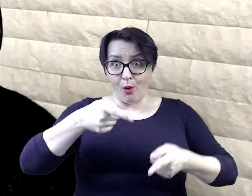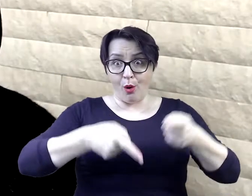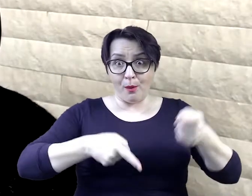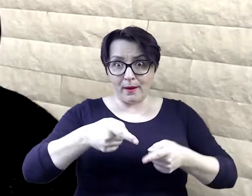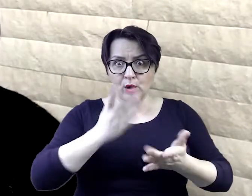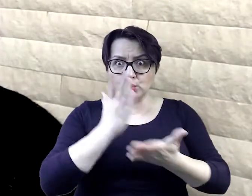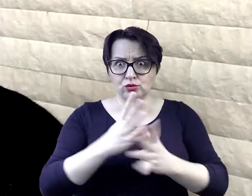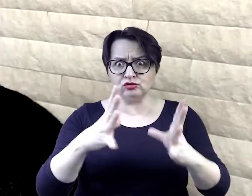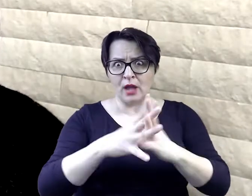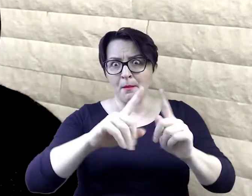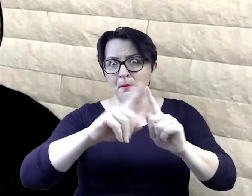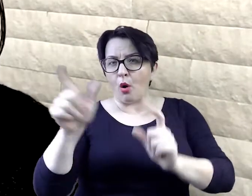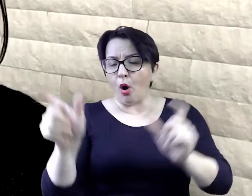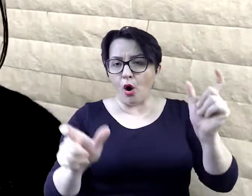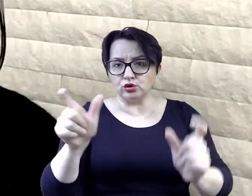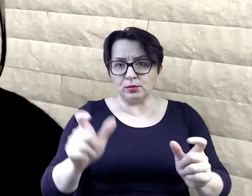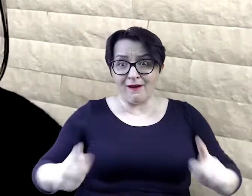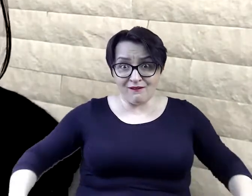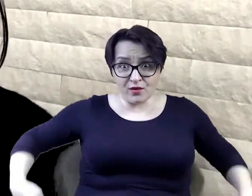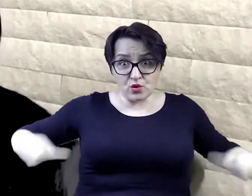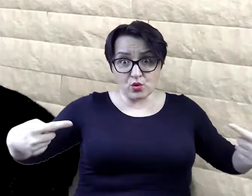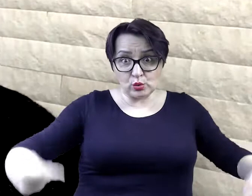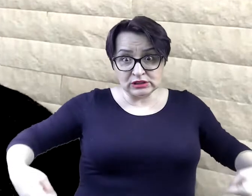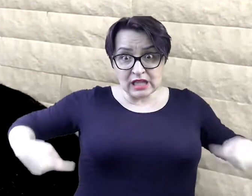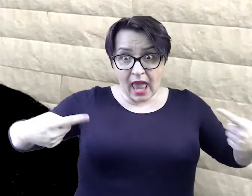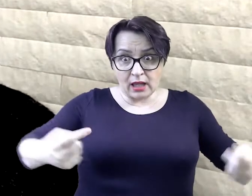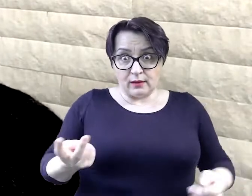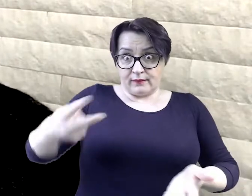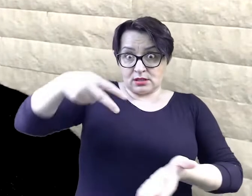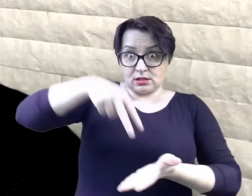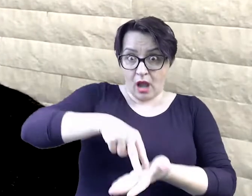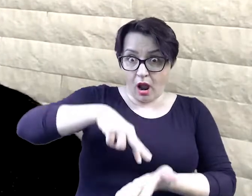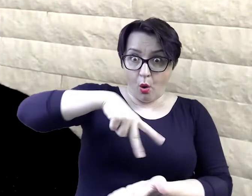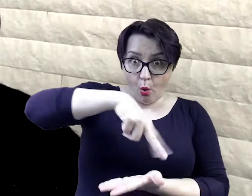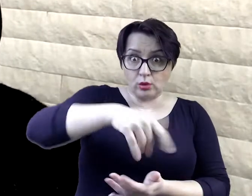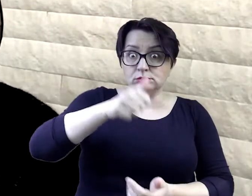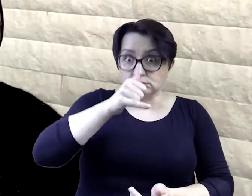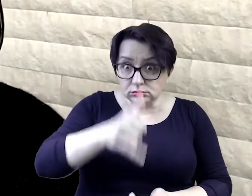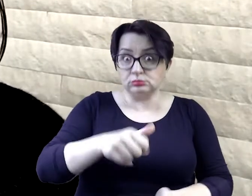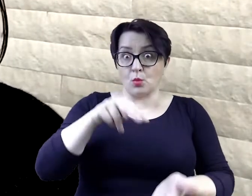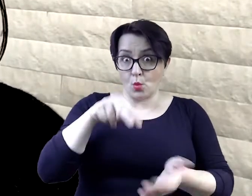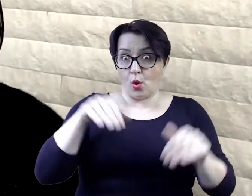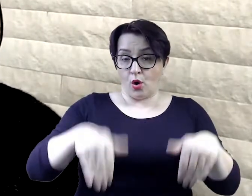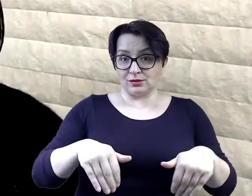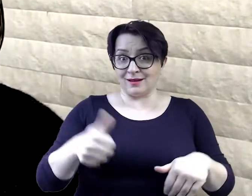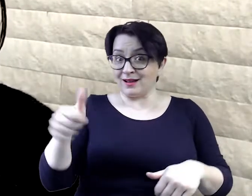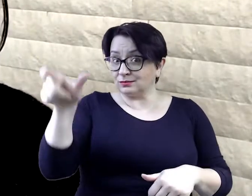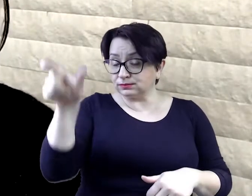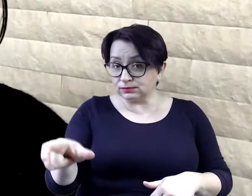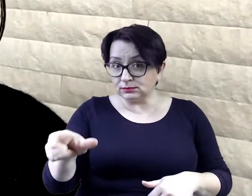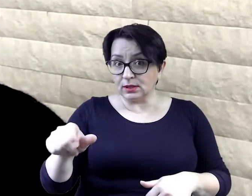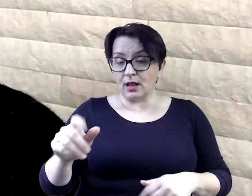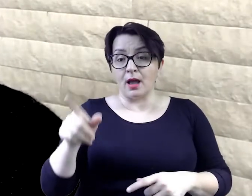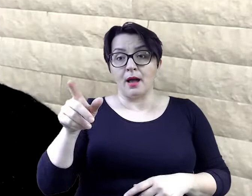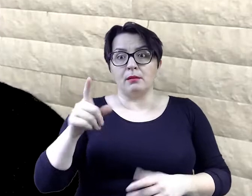Wstało z wózków inwalidzkich Bibasjanin Niebieski z kolei Będąc naszym mieszkańcem Został mistrzem świata w biegu na 100